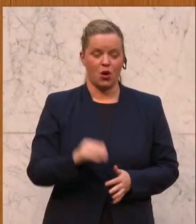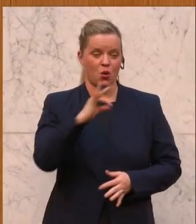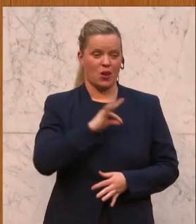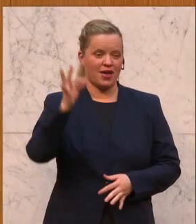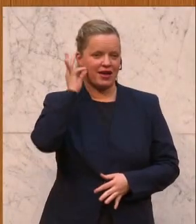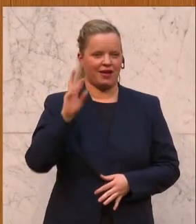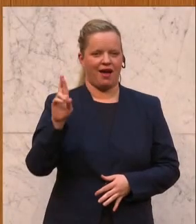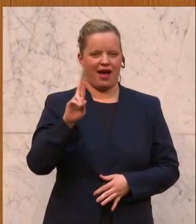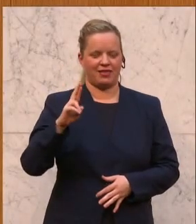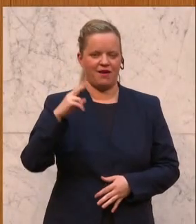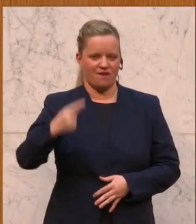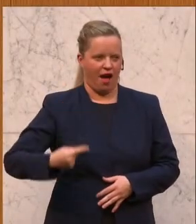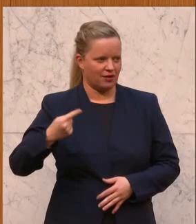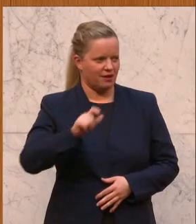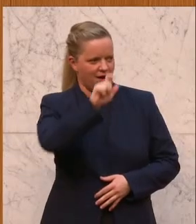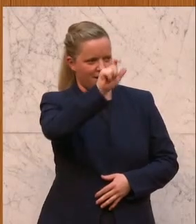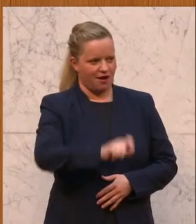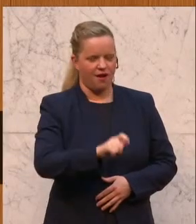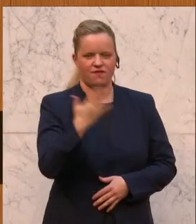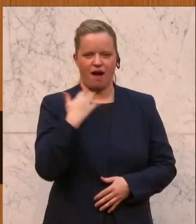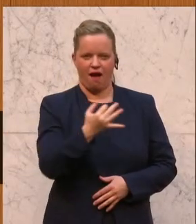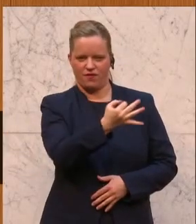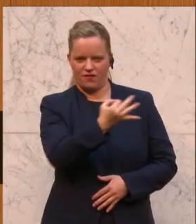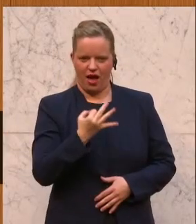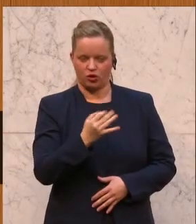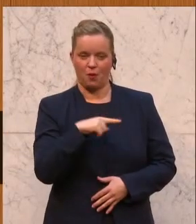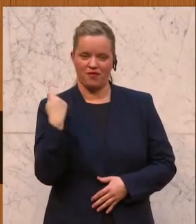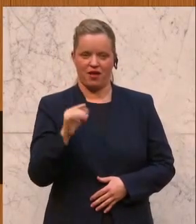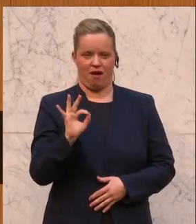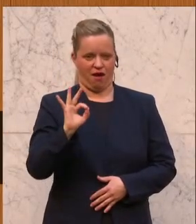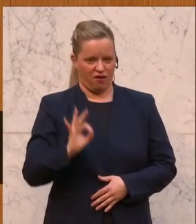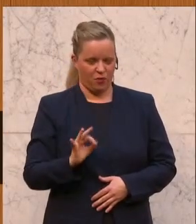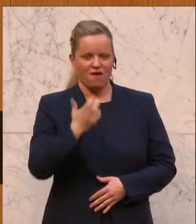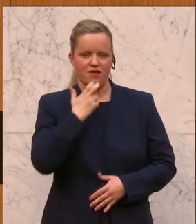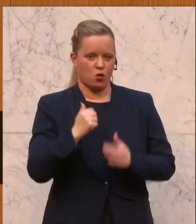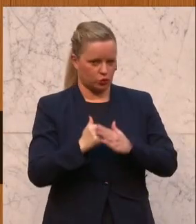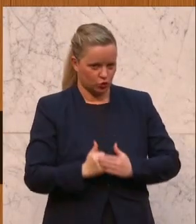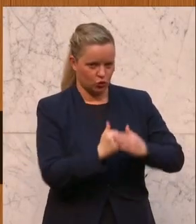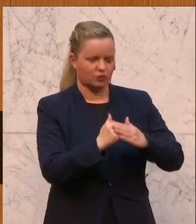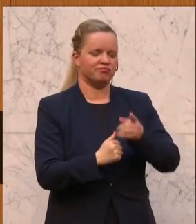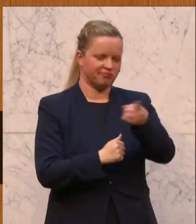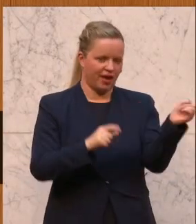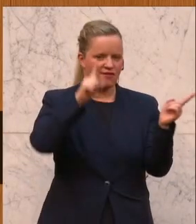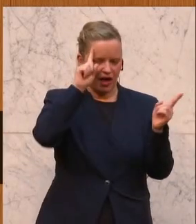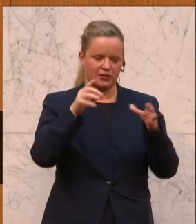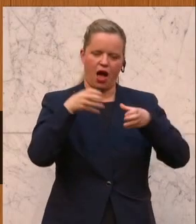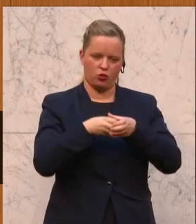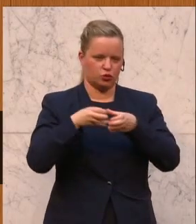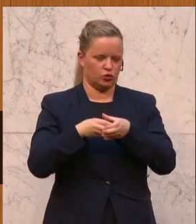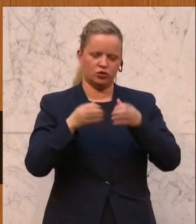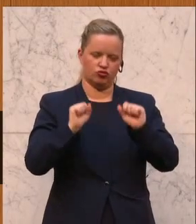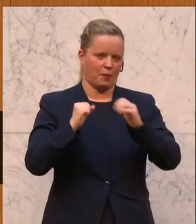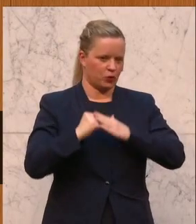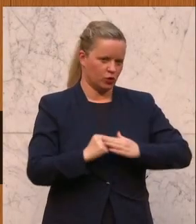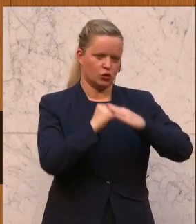-Wagner, nachdem Sie uns ja gefragt haben, ob wir Freiheitliche das unterstützen. Sie wissen das, in den Ausschüssen haben wir das immer unterstützt,